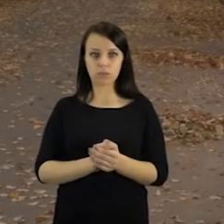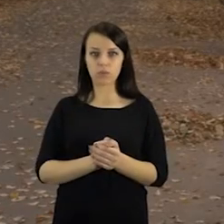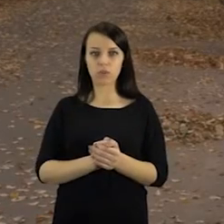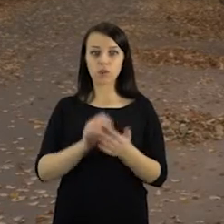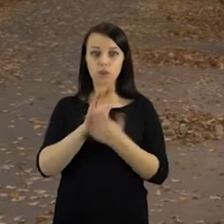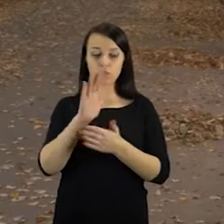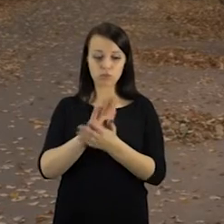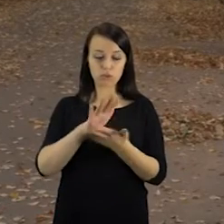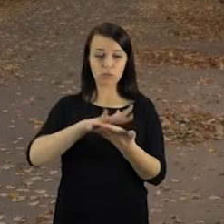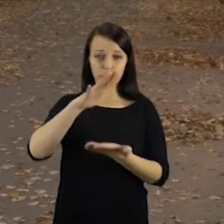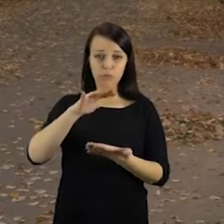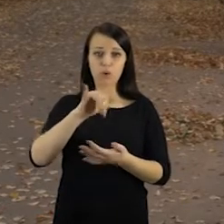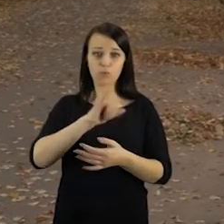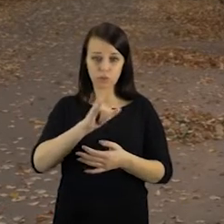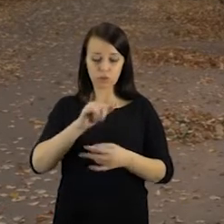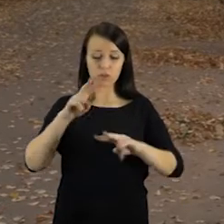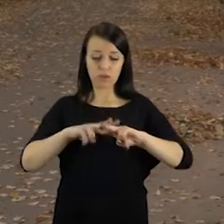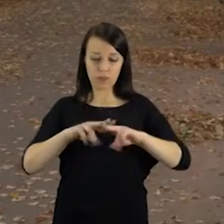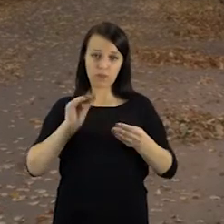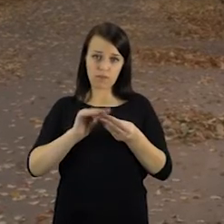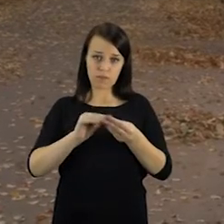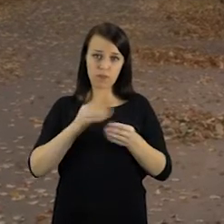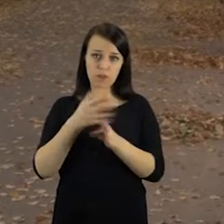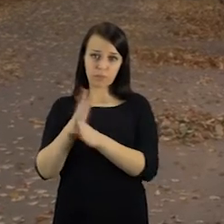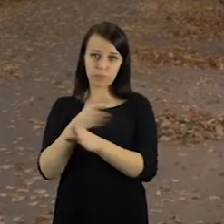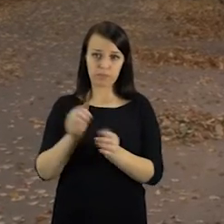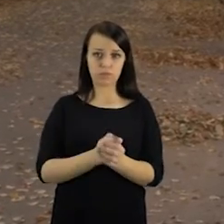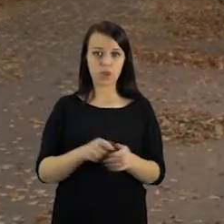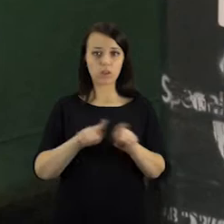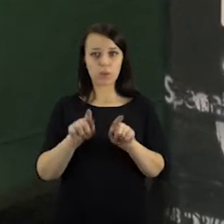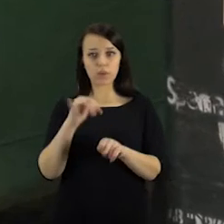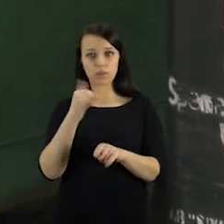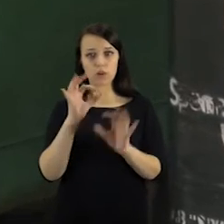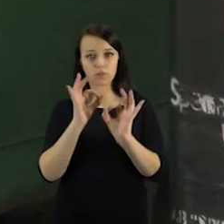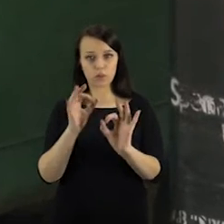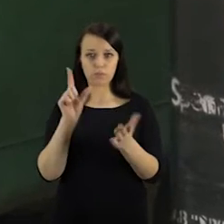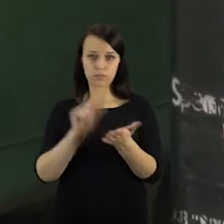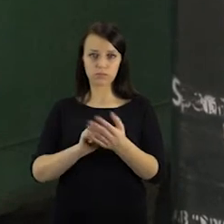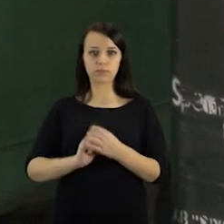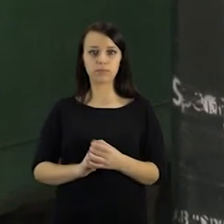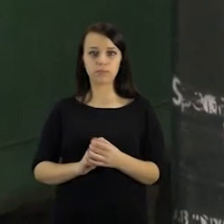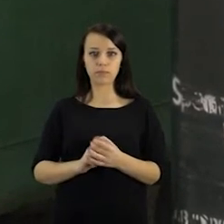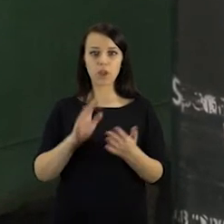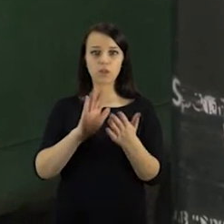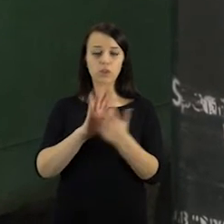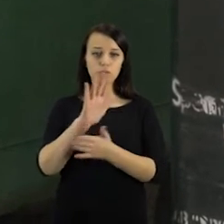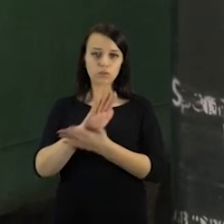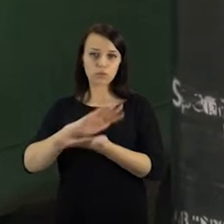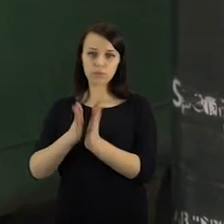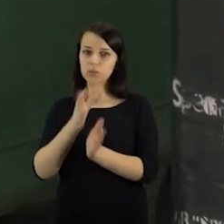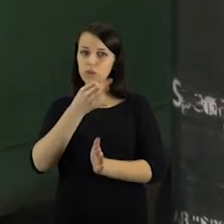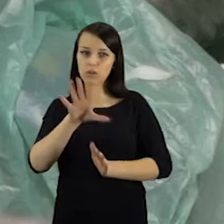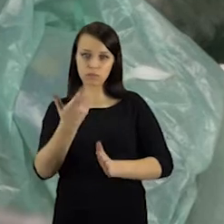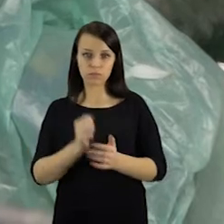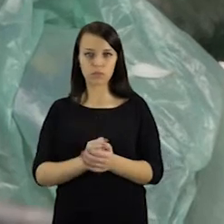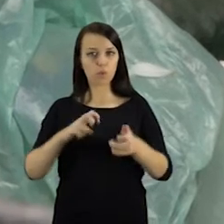kapinių teritorija turi būti atliekos rušiuojamas ir tam sudarytos atliekos. Atliekų tvarkytojai sako, kad daugiausia rūpešių šiandien